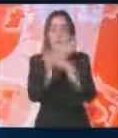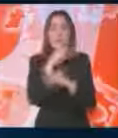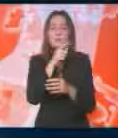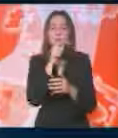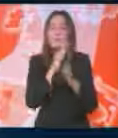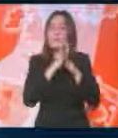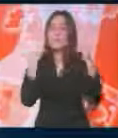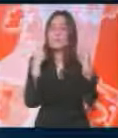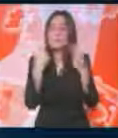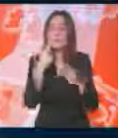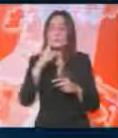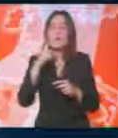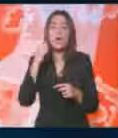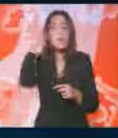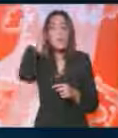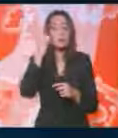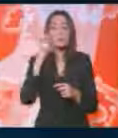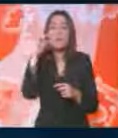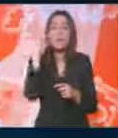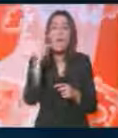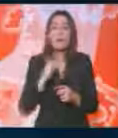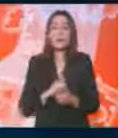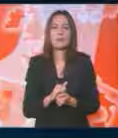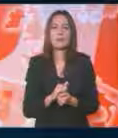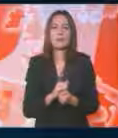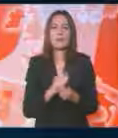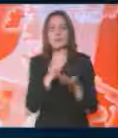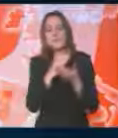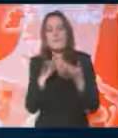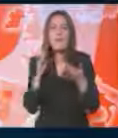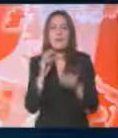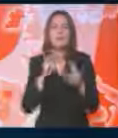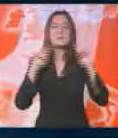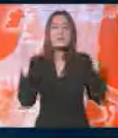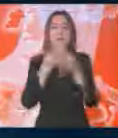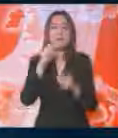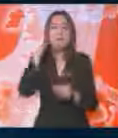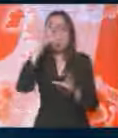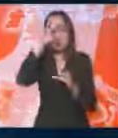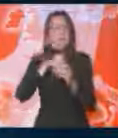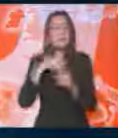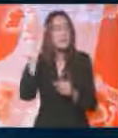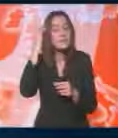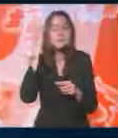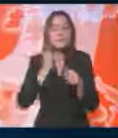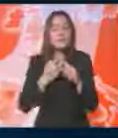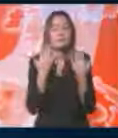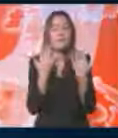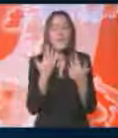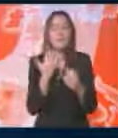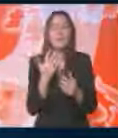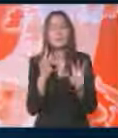važnost severu Kosova. Ovaj je to vrlo mali dio sveta. Tamo stanuje ne znamo točno koliko, ali od prilike 50